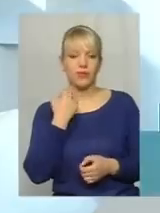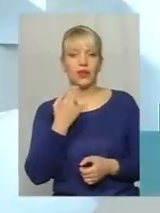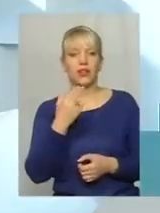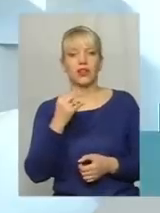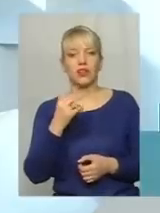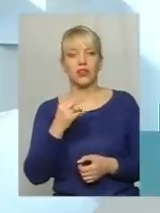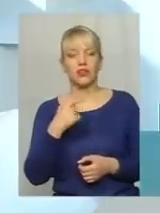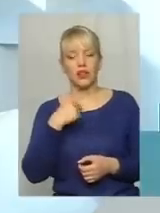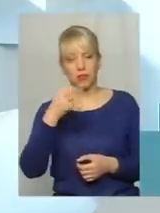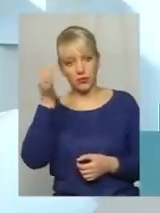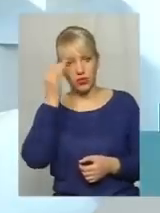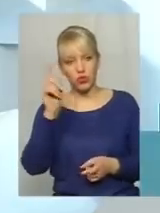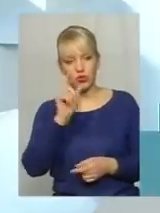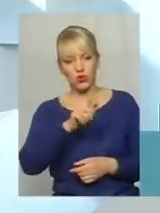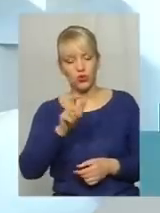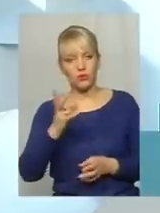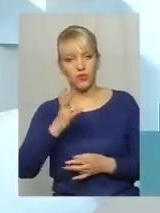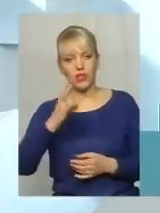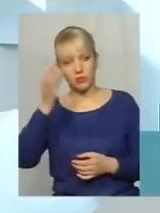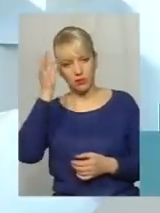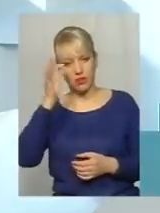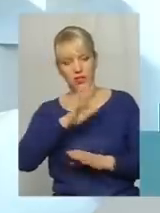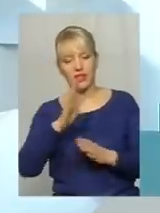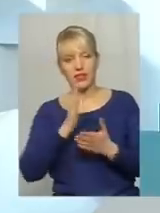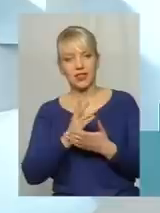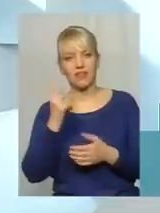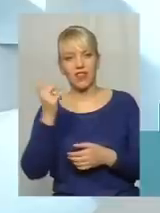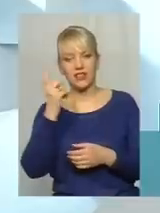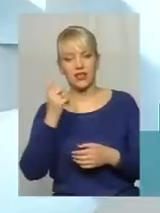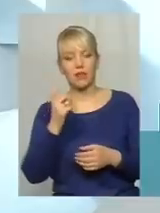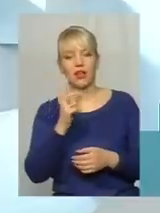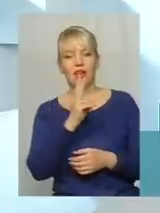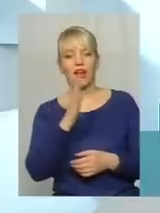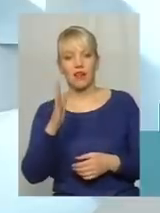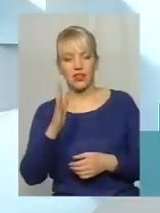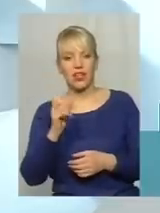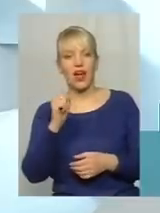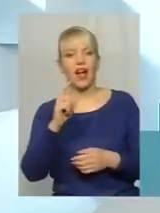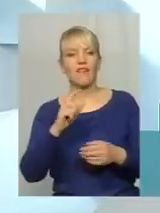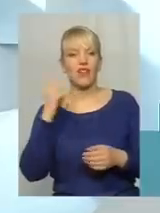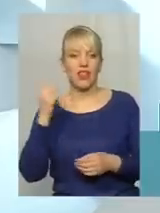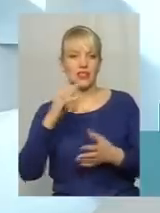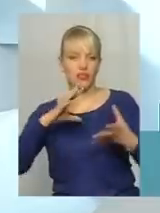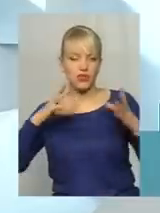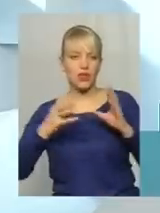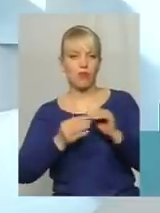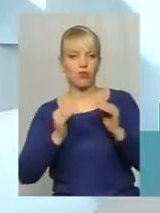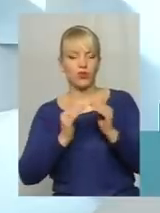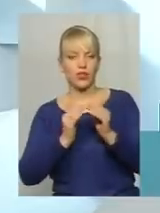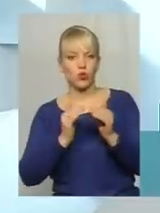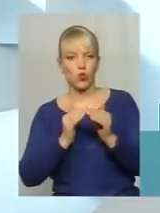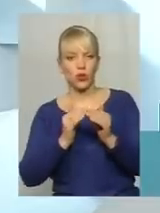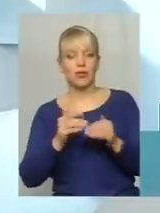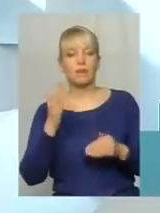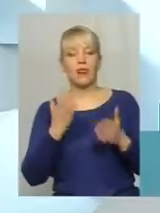щоб мешканці пам'ятали, що вони є не тільки власником квартири, вони є власником будинку в цілому. Якщо